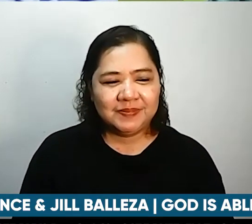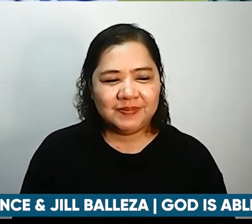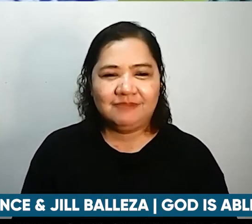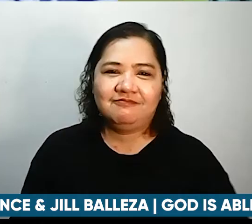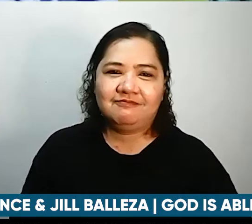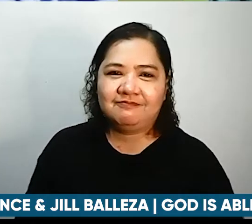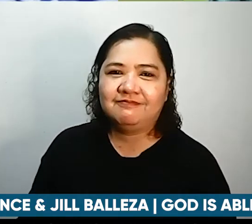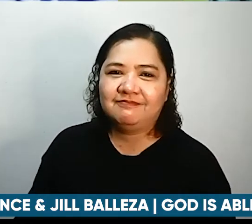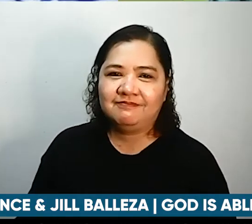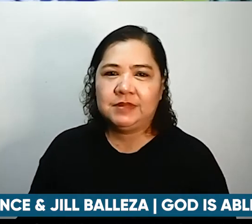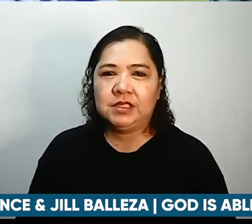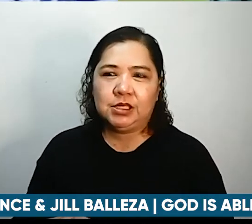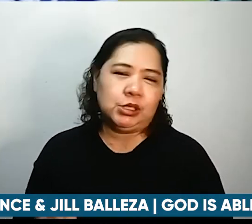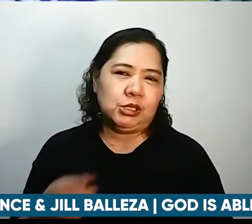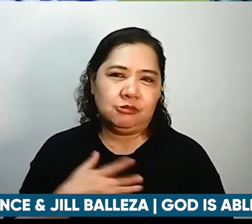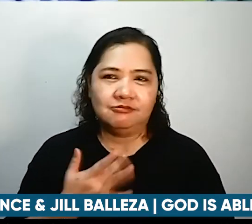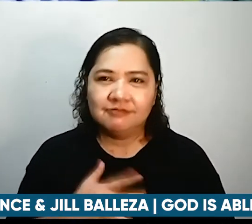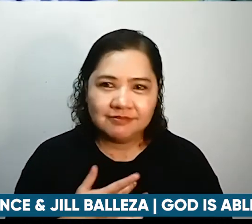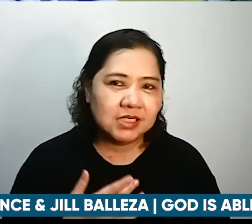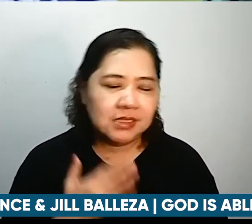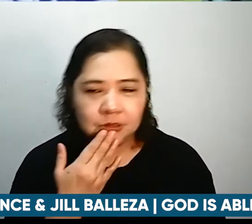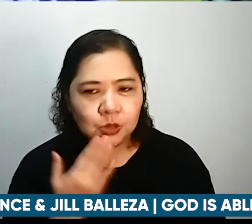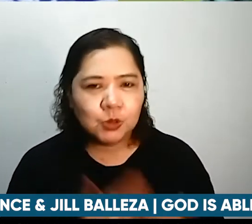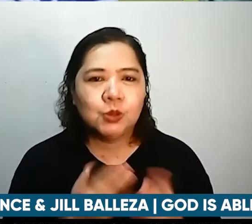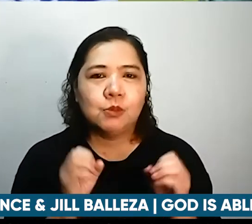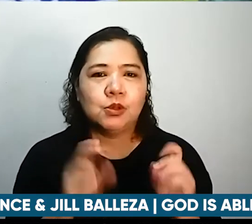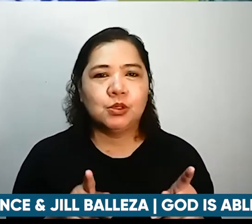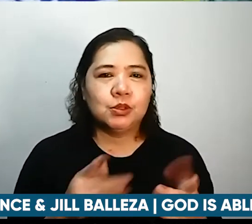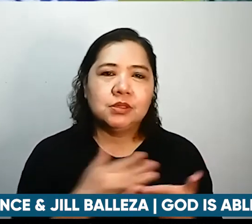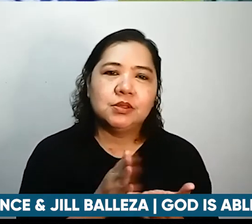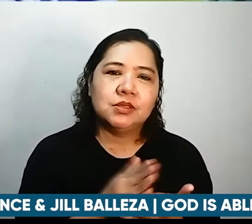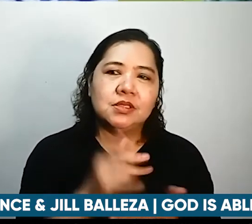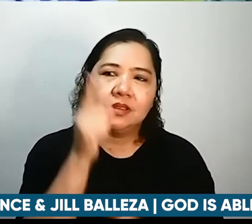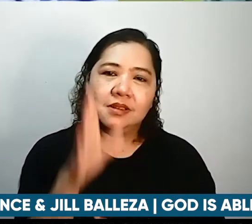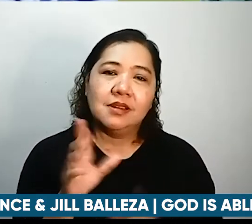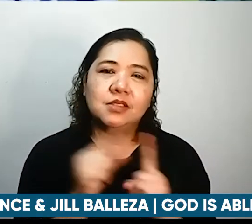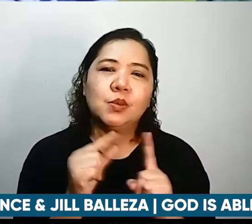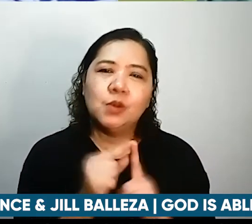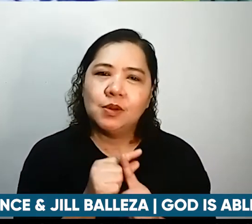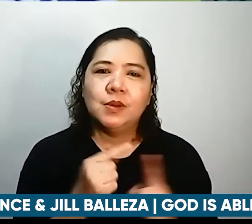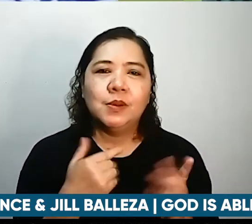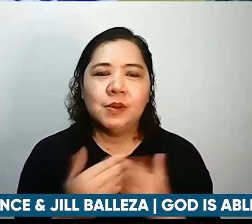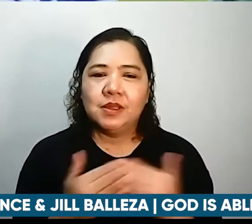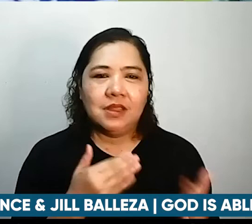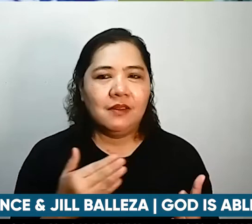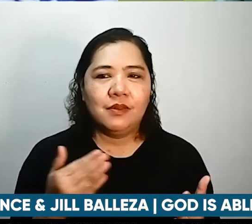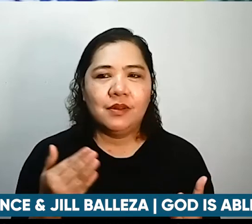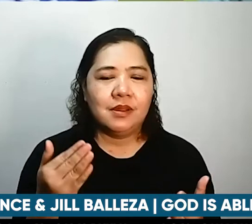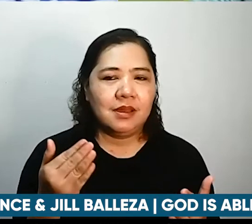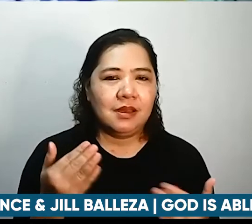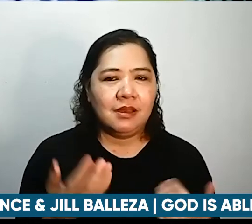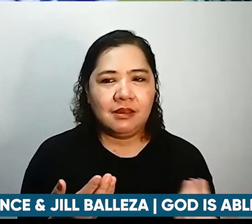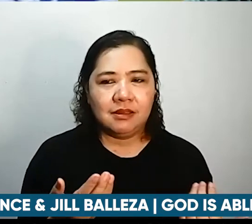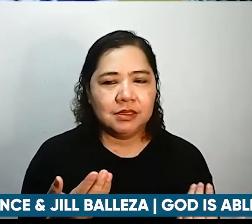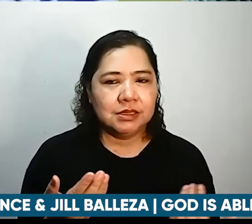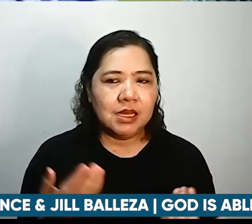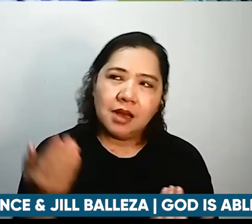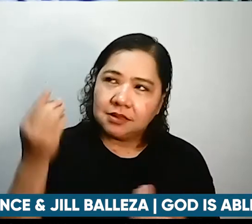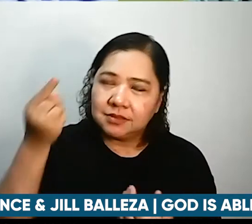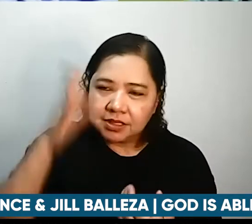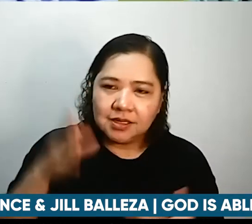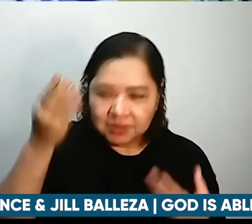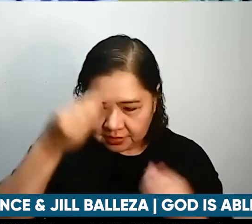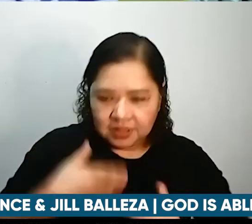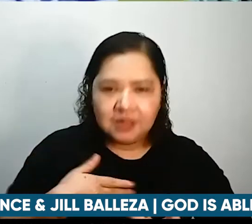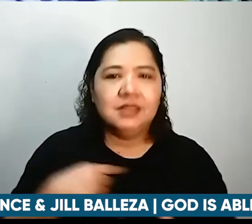talagang it's a good opportunity to share God's word kung ano yung sinasabi sa amin it's inspired by word for you today